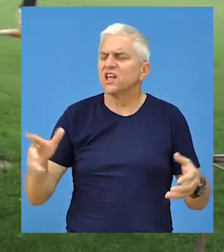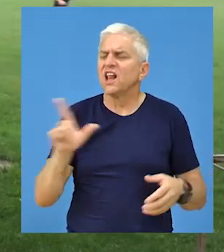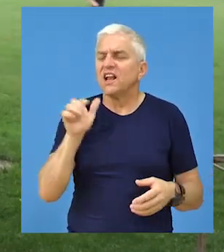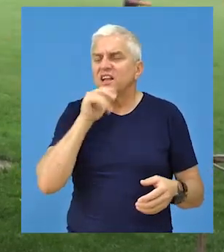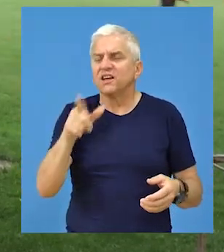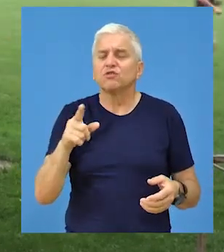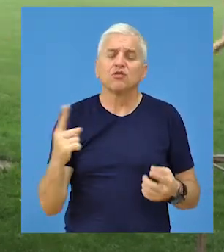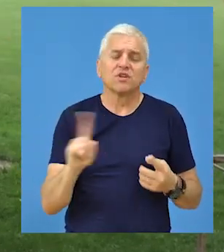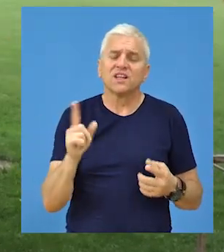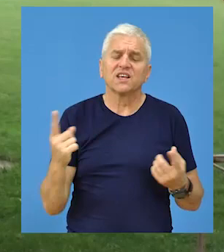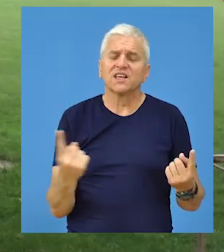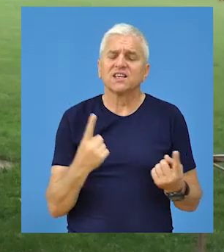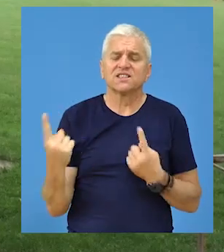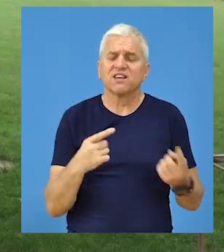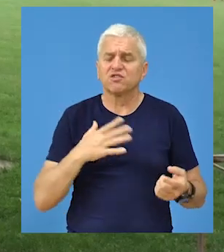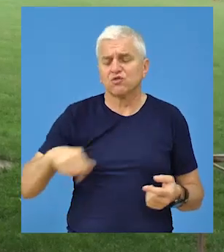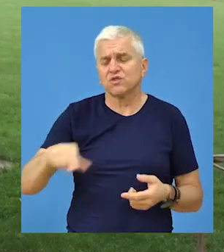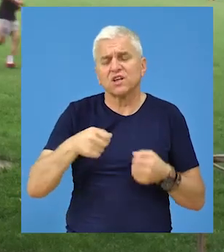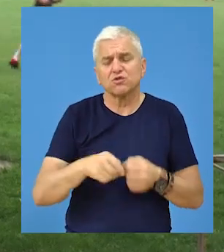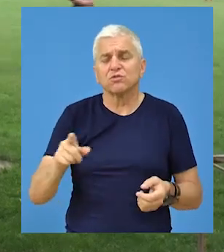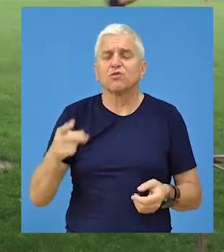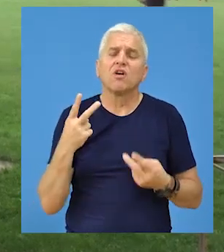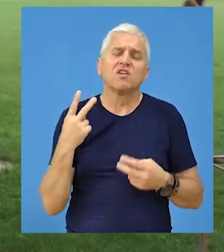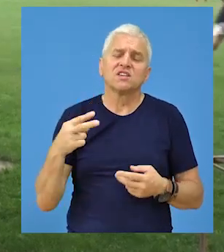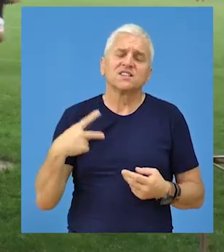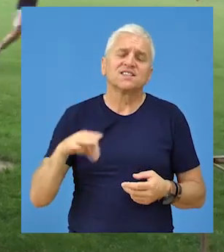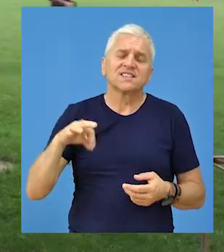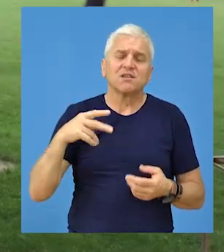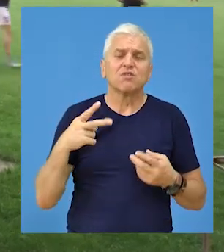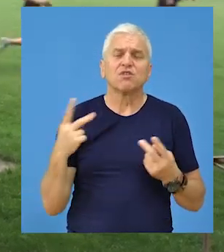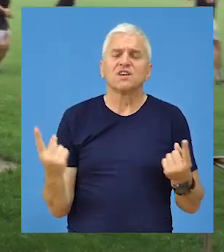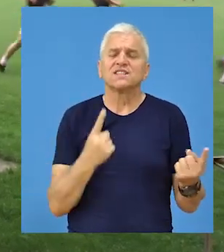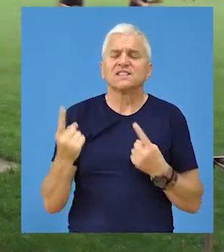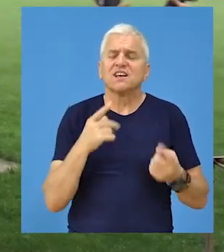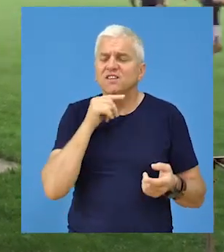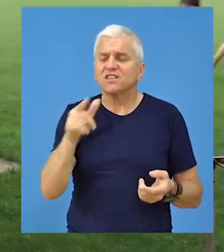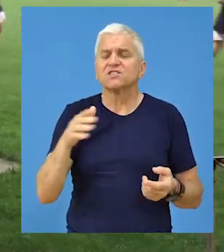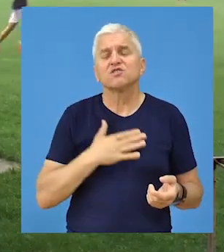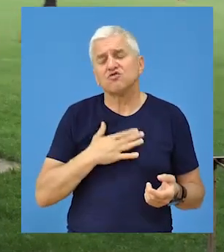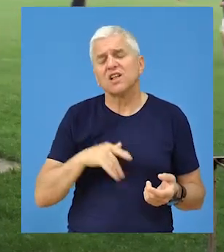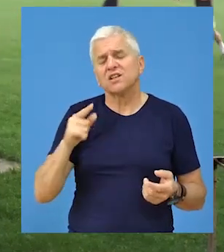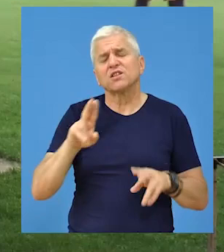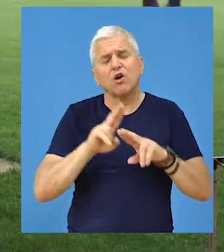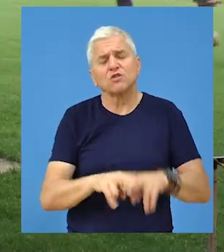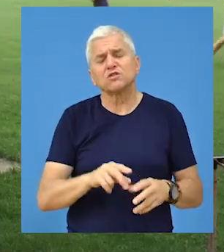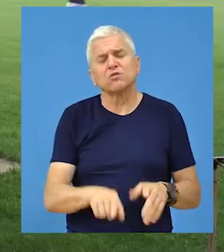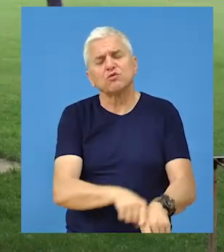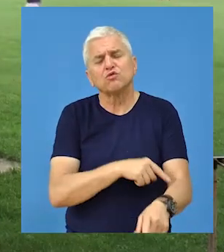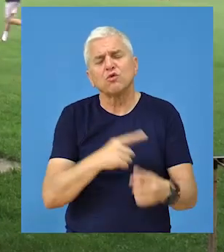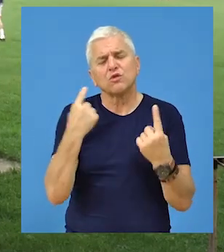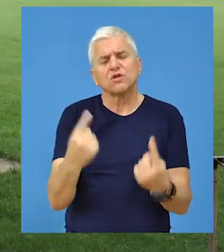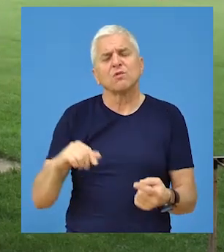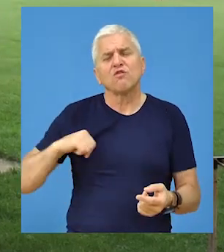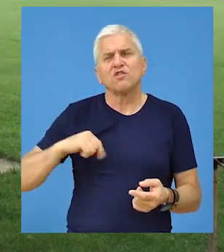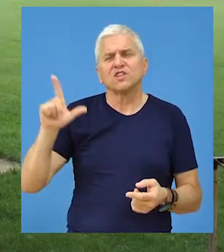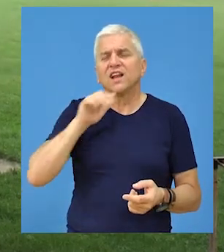zavisi od nas, zavisi od ljudi iz Kulbalskog zaveza, Srbije, Vojvodine. Tako da, želja nam je dostanemo što duže u